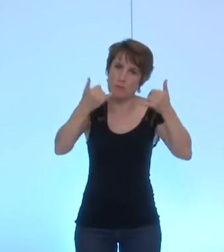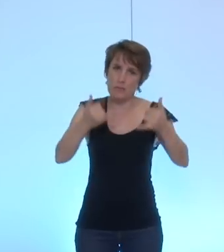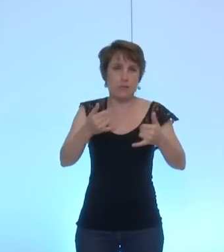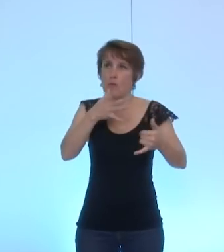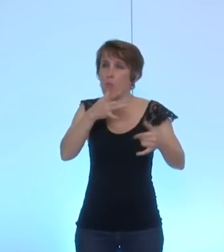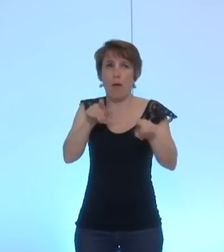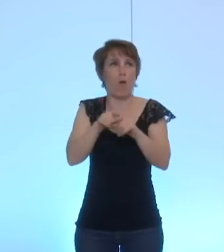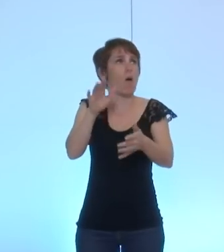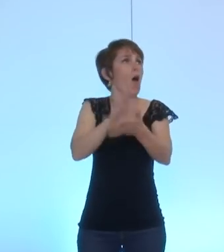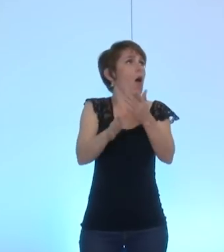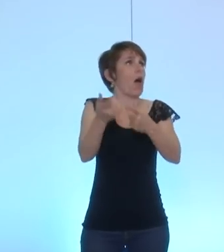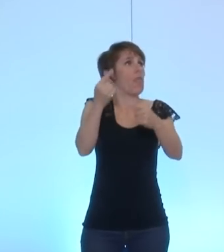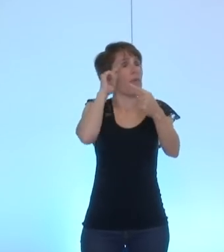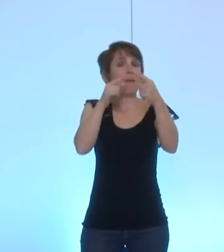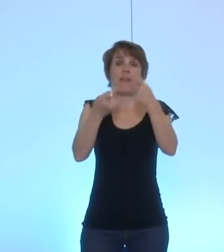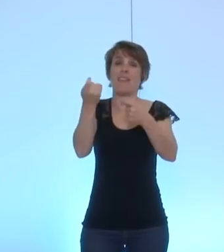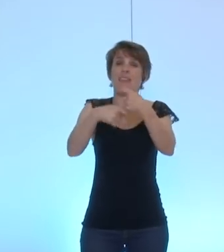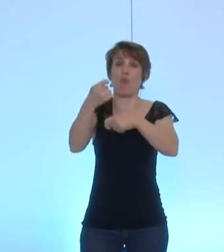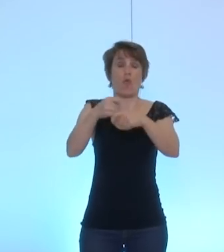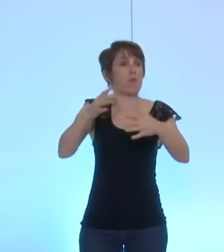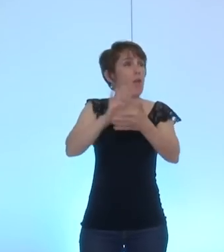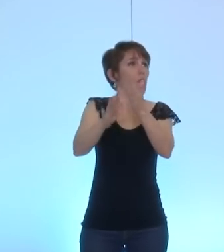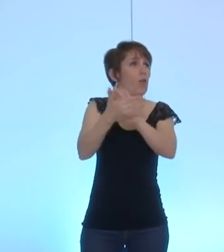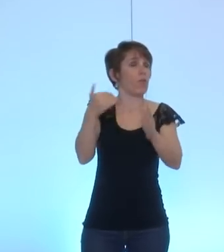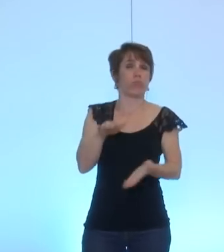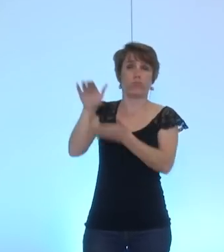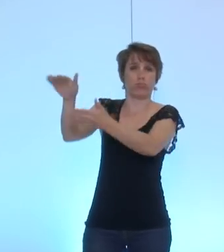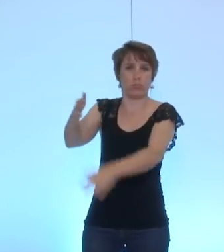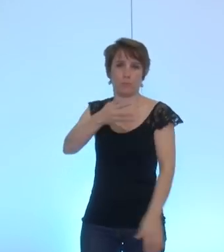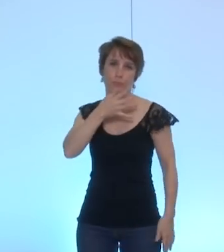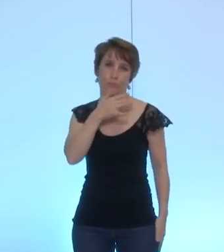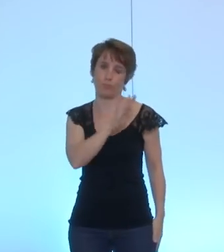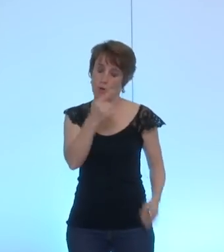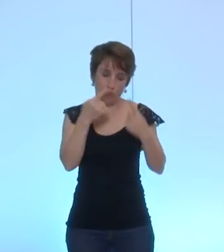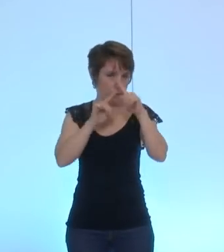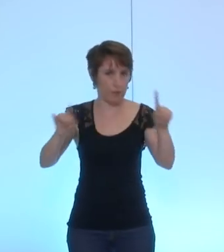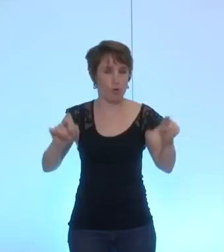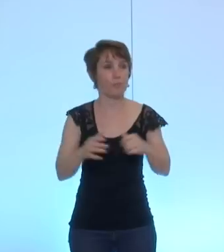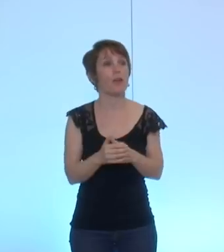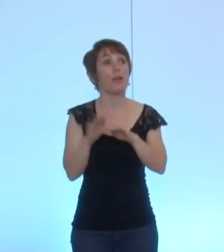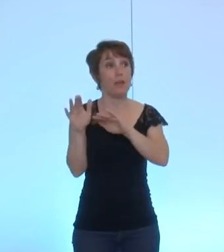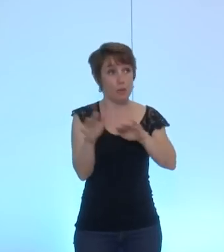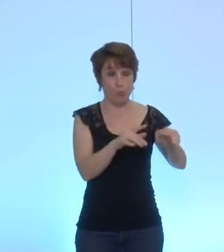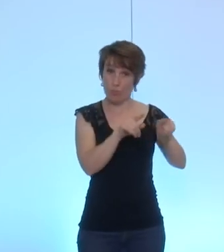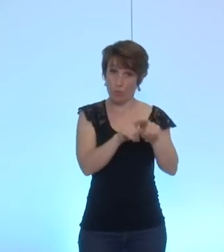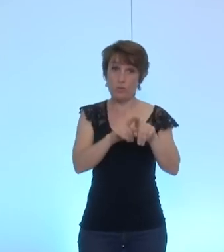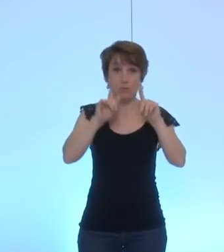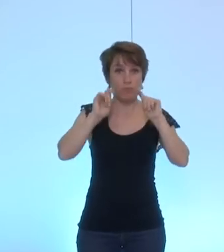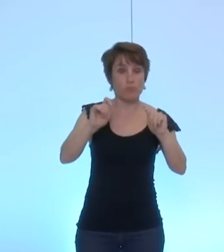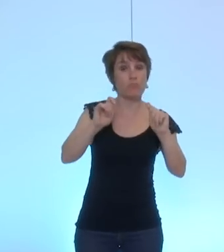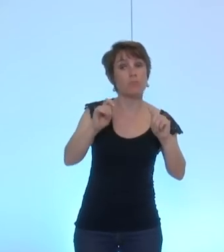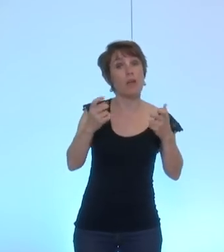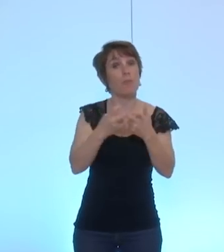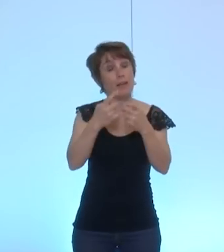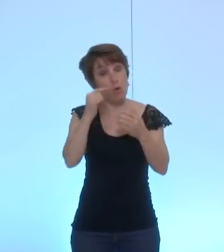Enfin, pour terminer, je crois qu'il faut faire attention à ce que nous ne demandions pas demain à des acteurs de faire ce qu'ils ne savent pas faire. La